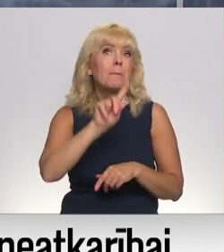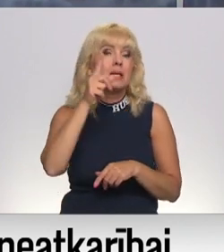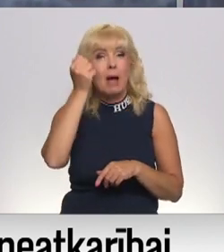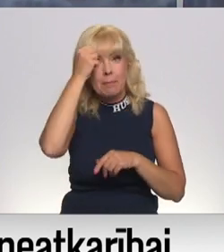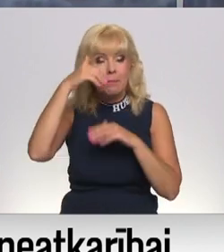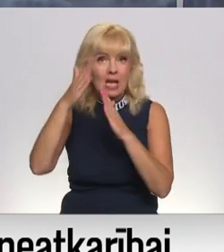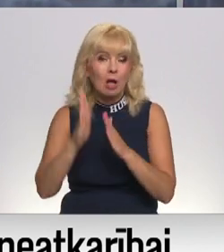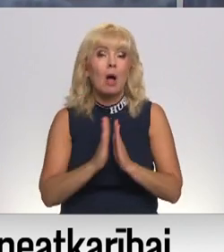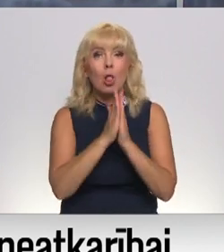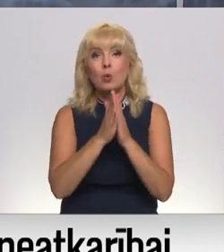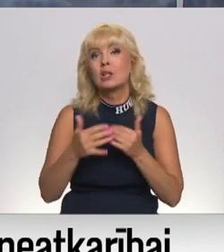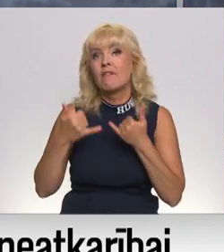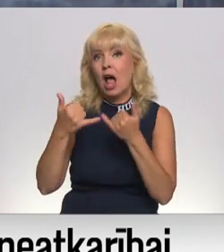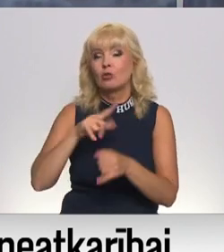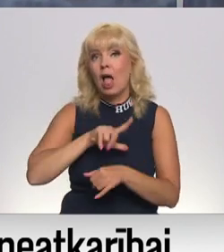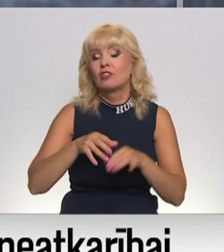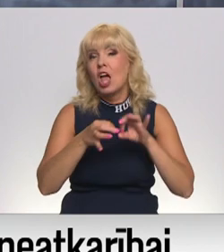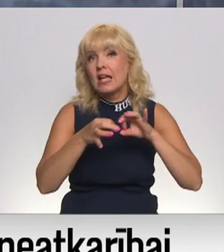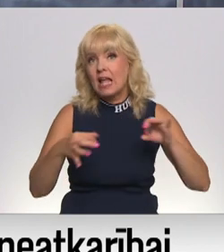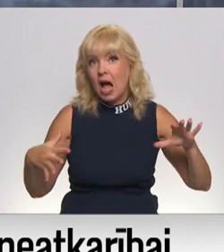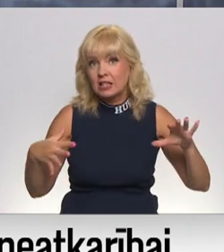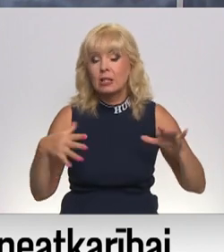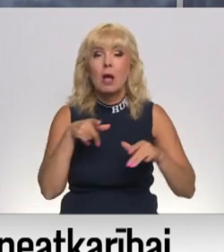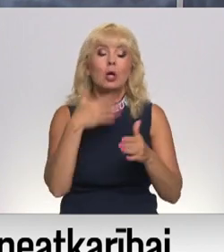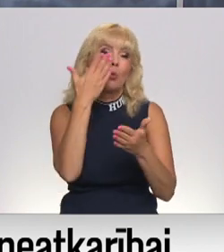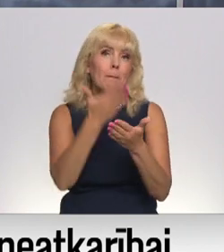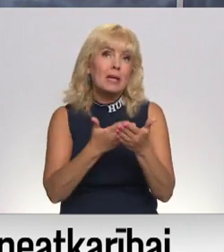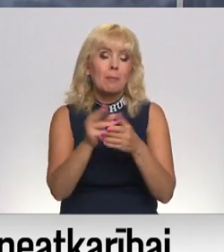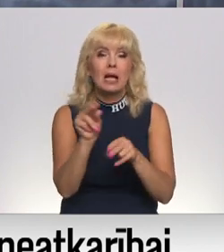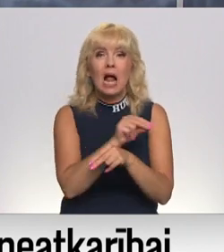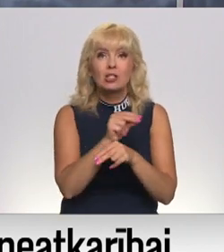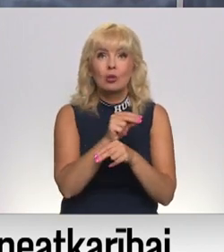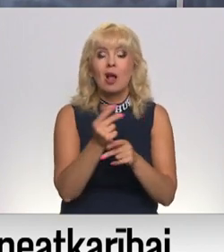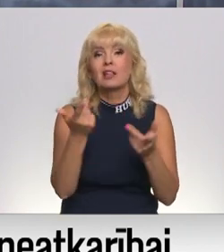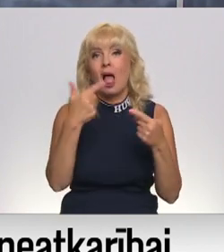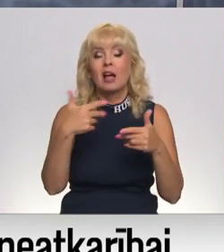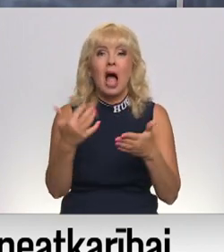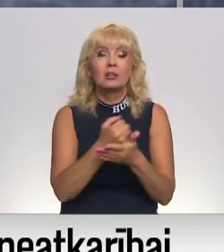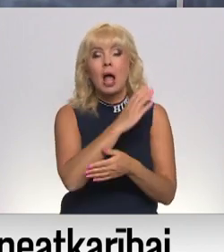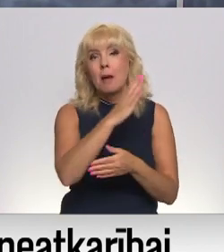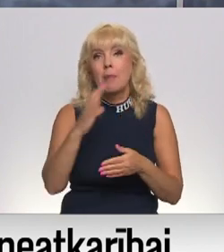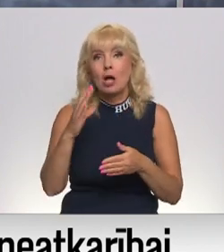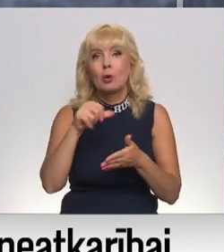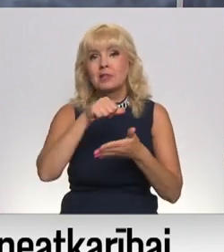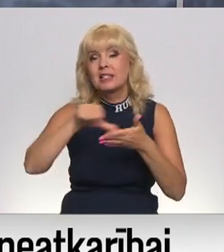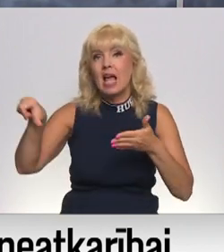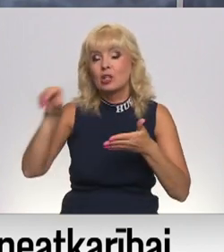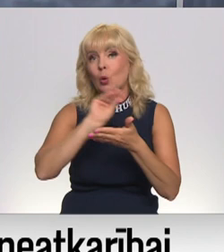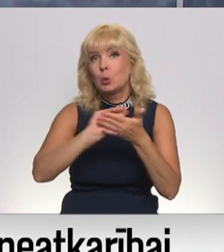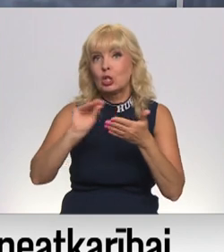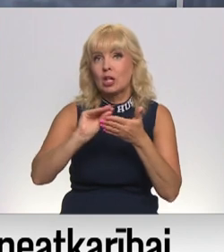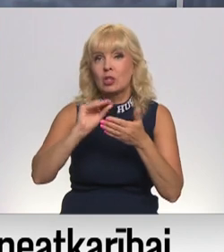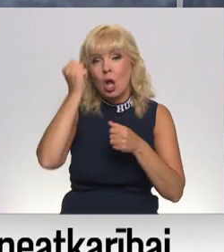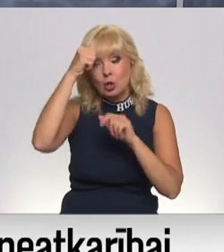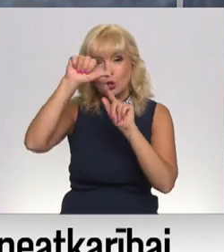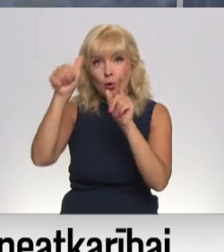piemineklis Ludzā, kas veltīts tieši Latvijas neatkarībai. To pierāda arī restaurācijas gaitā atrastējis padomju gados dzēstais uzrakstus skultūras